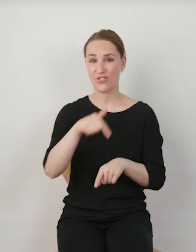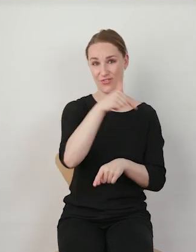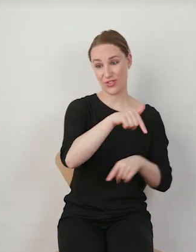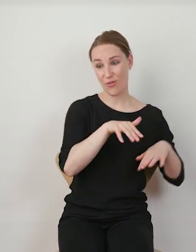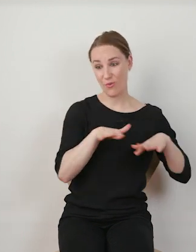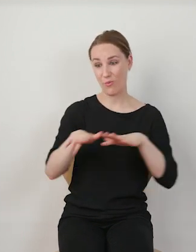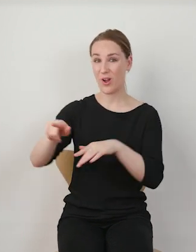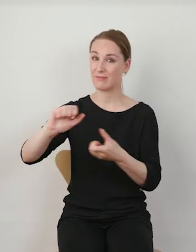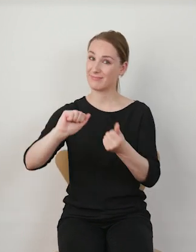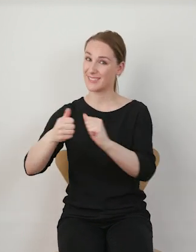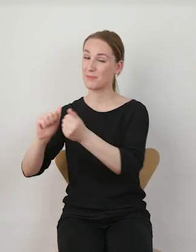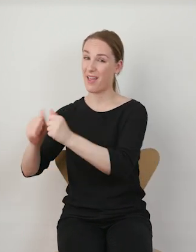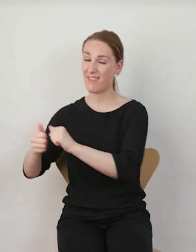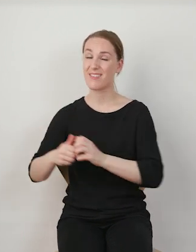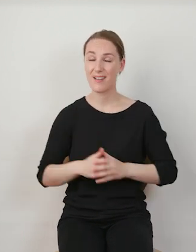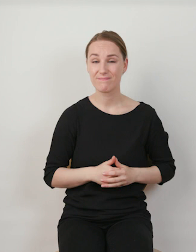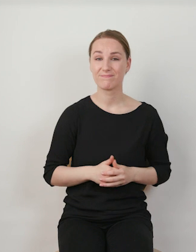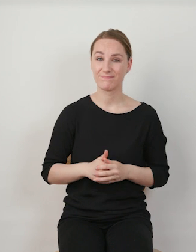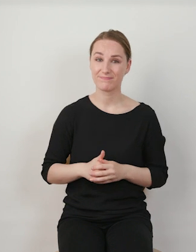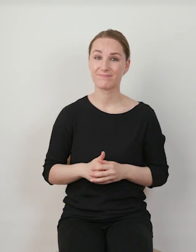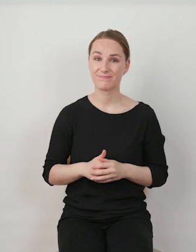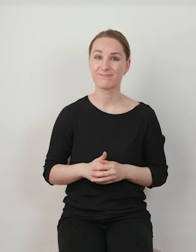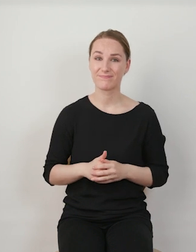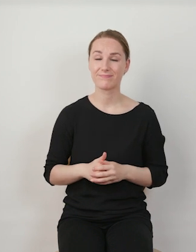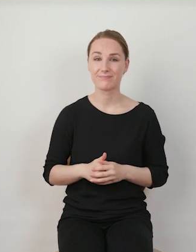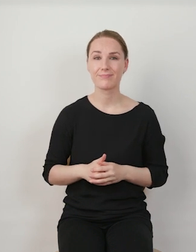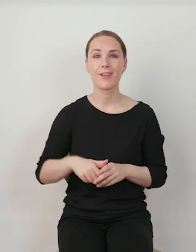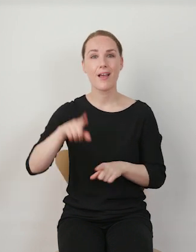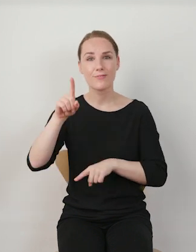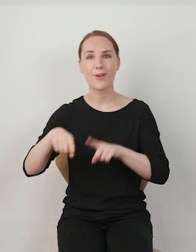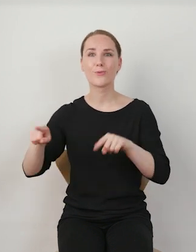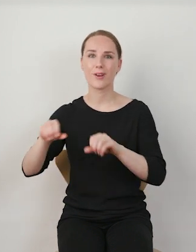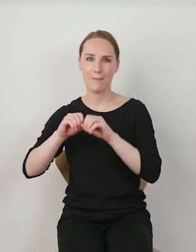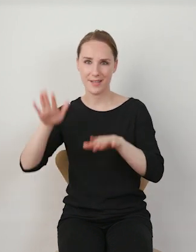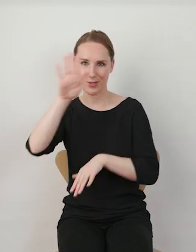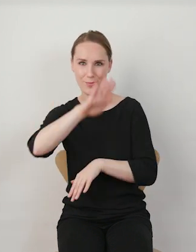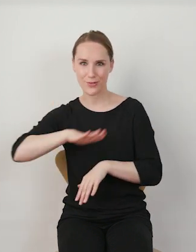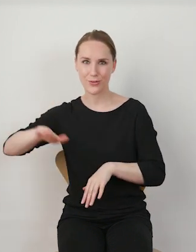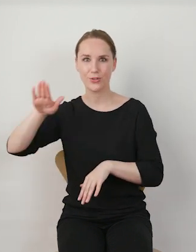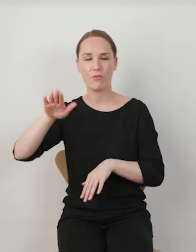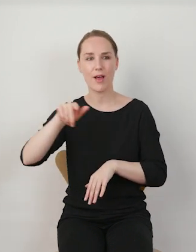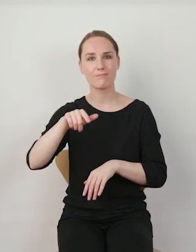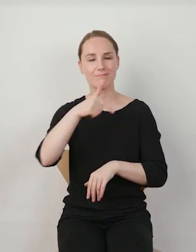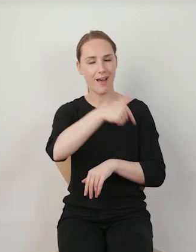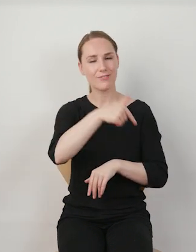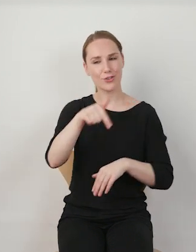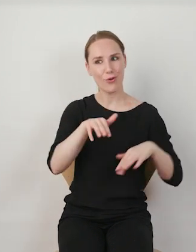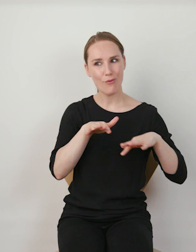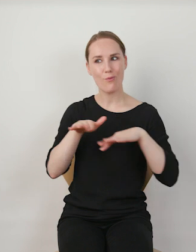TikToka, więc tutaj możemy zobaczyć, że inne serwisy społecznościowe zaczynają inspirować się